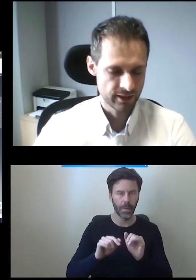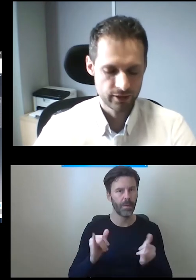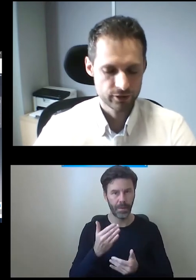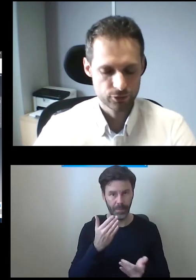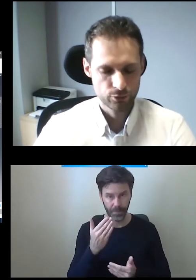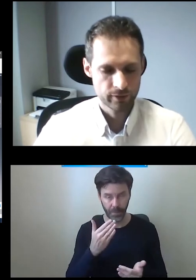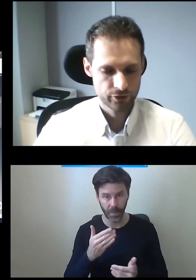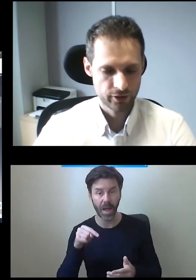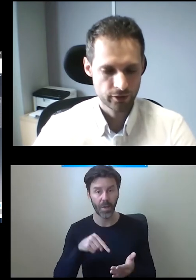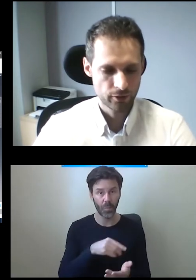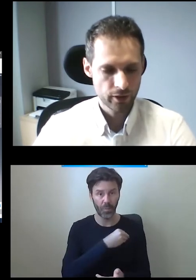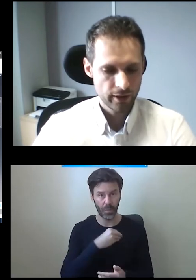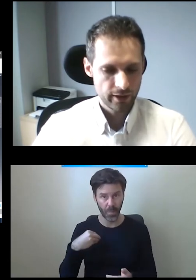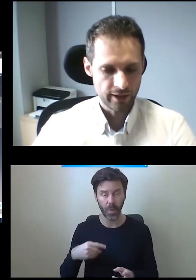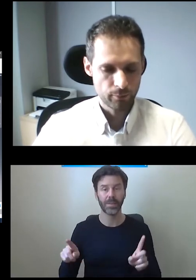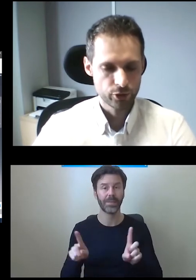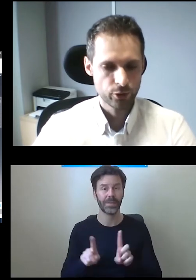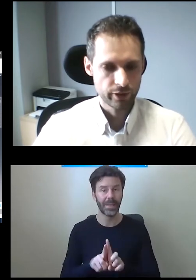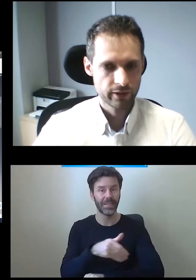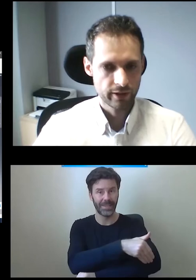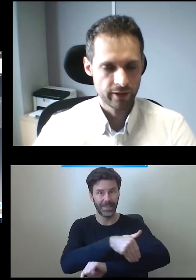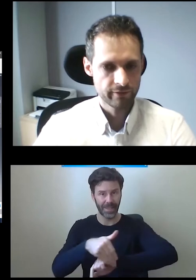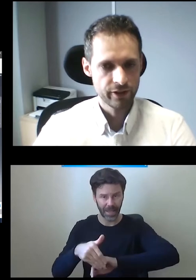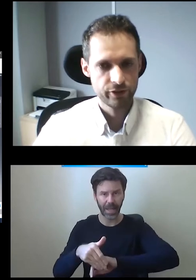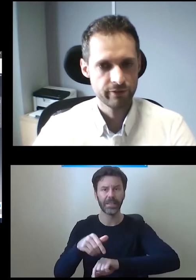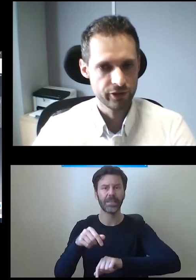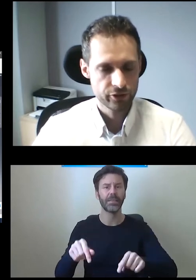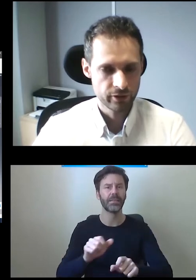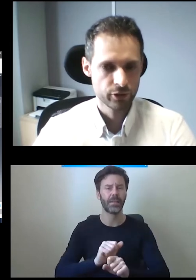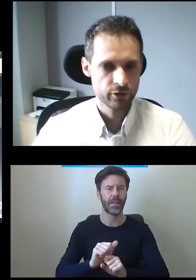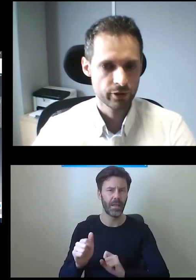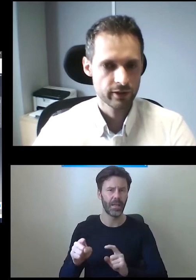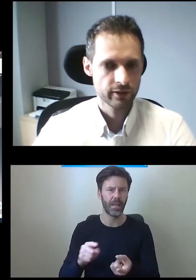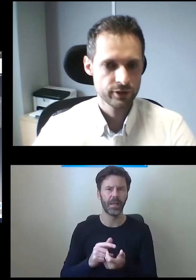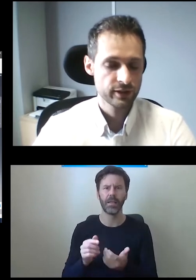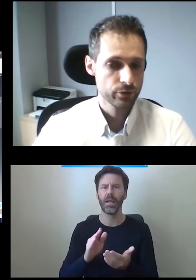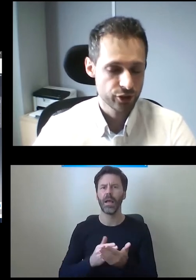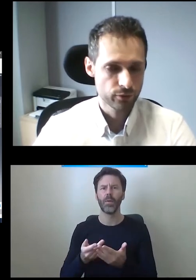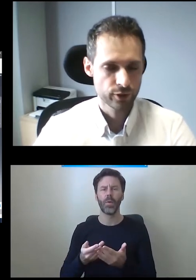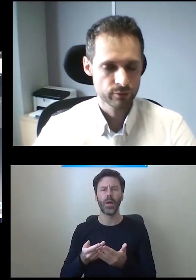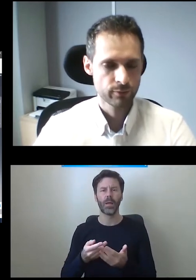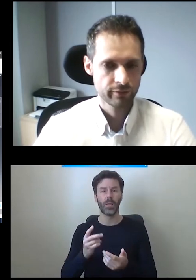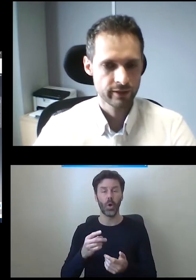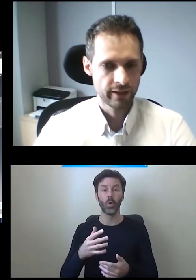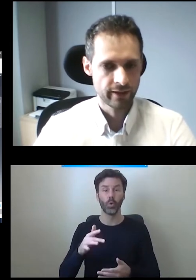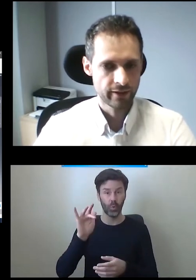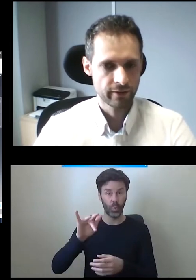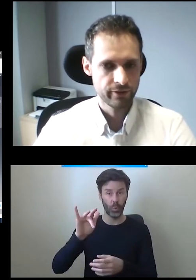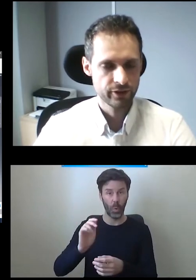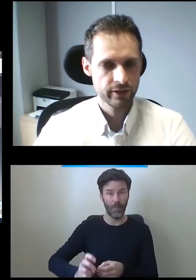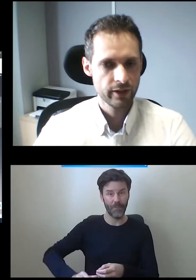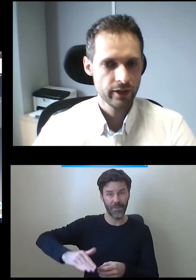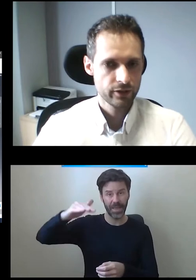za granicą stosujemy coś takiego, jak monitoring wejść i wyjść, czyli monitoring wszystkich czujników, które są zamontowane na